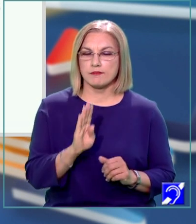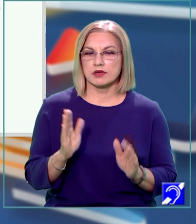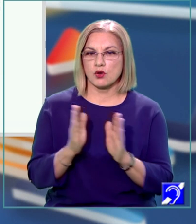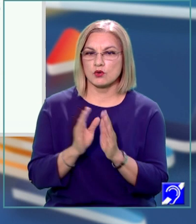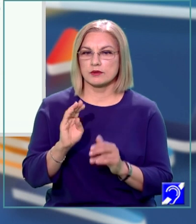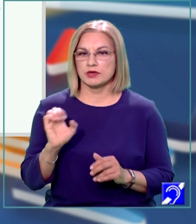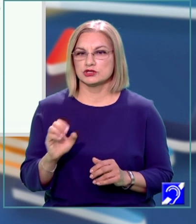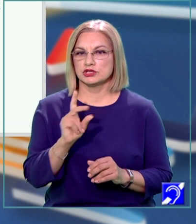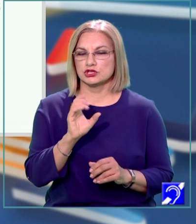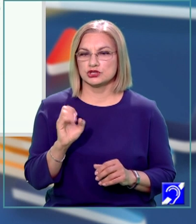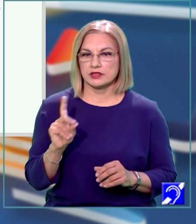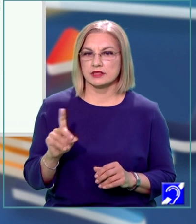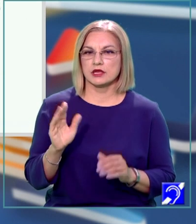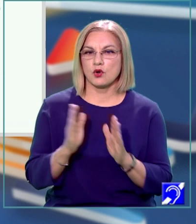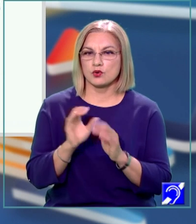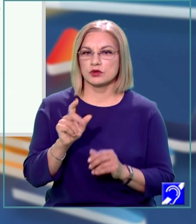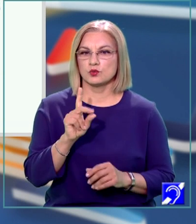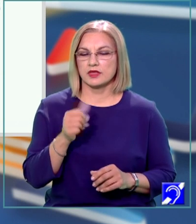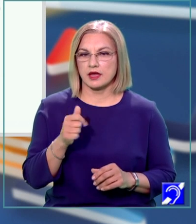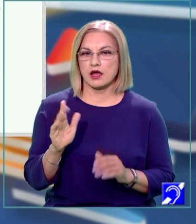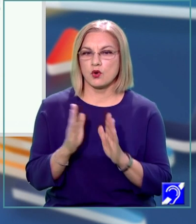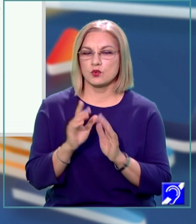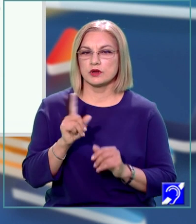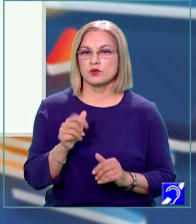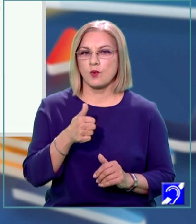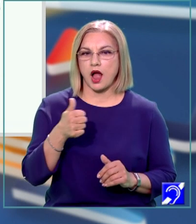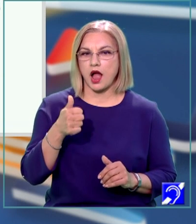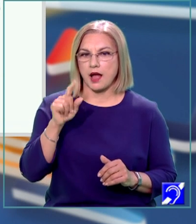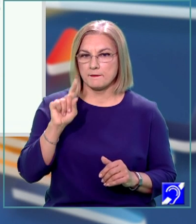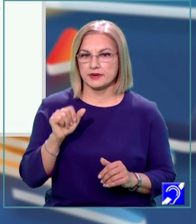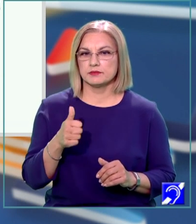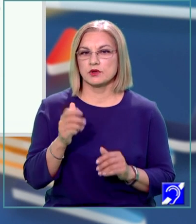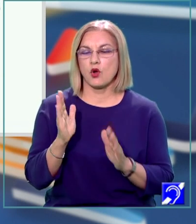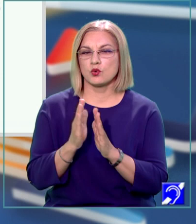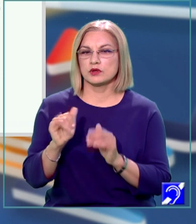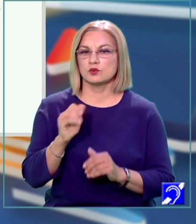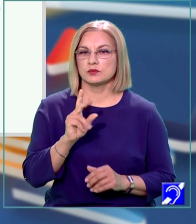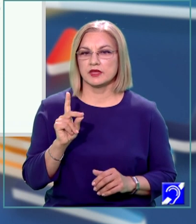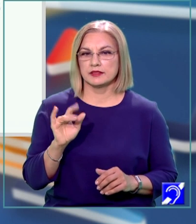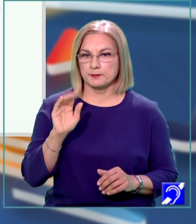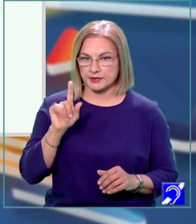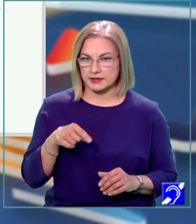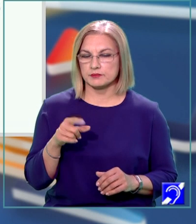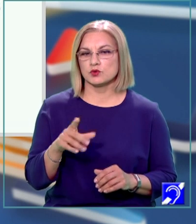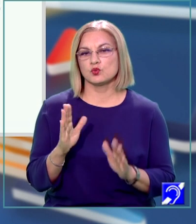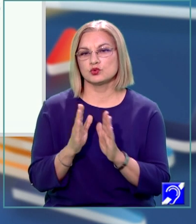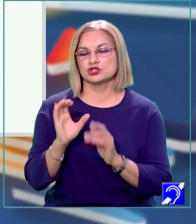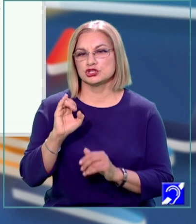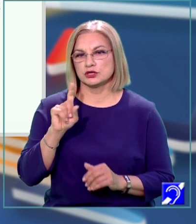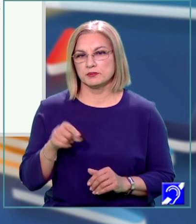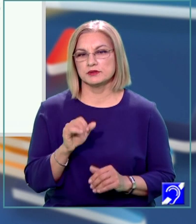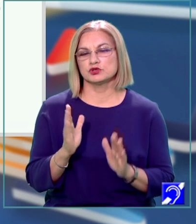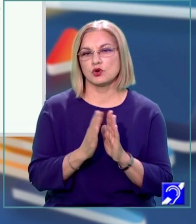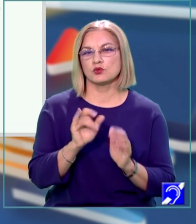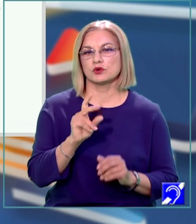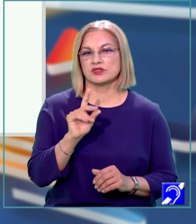congruent cu CD, congruent cu DA, congruent cu AA', congruent cu BB', congruent cu CC',